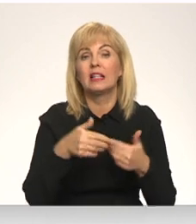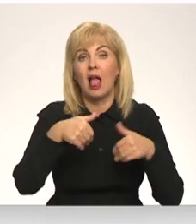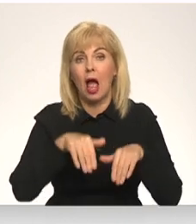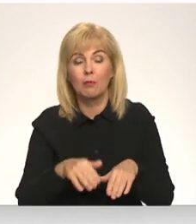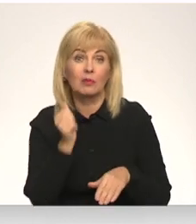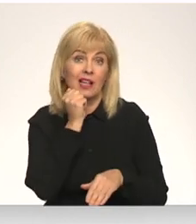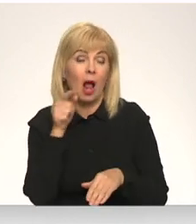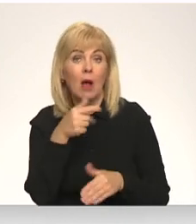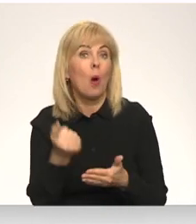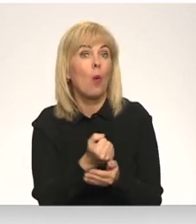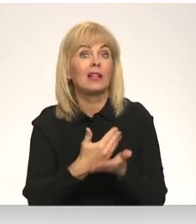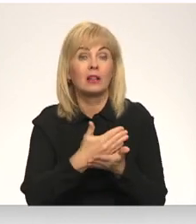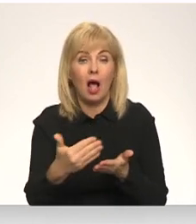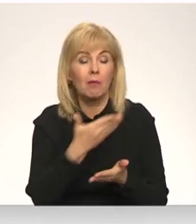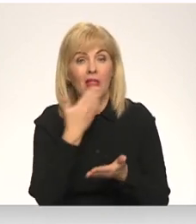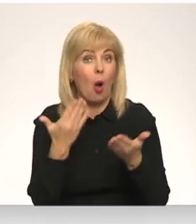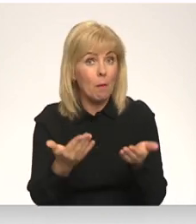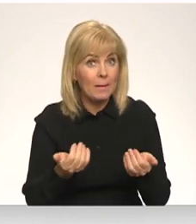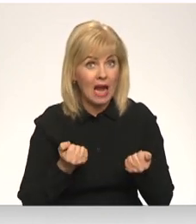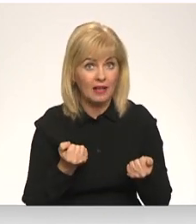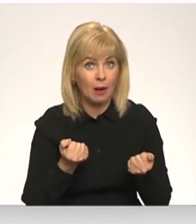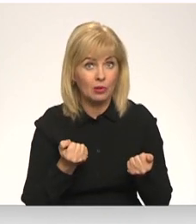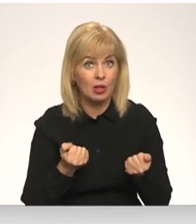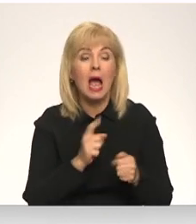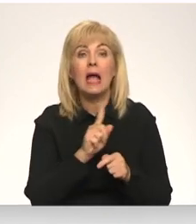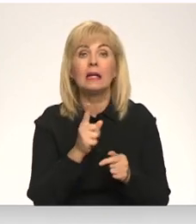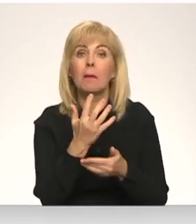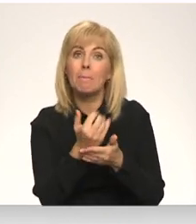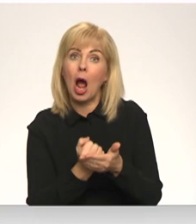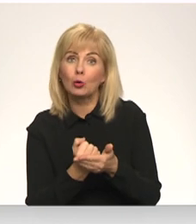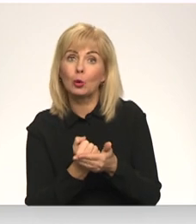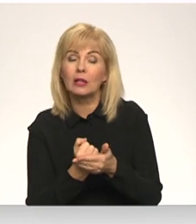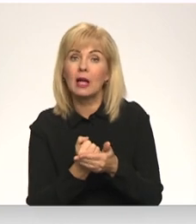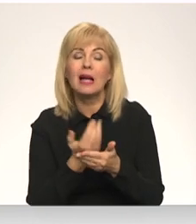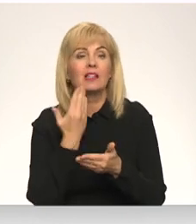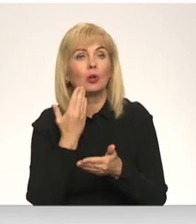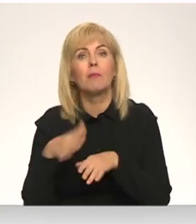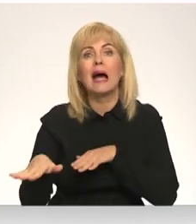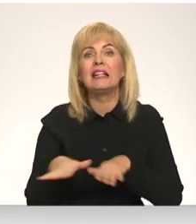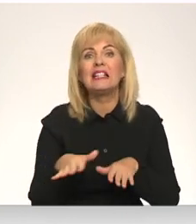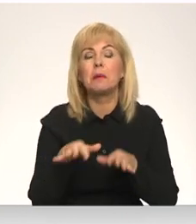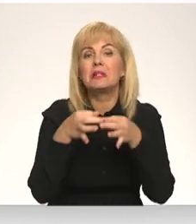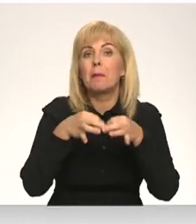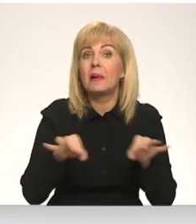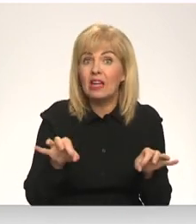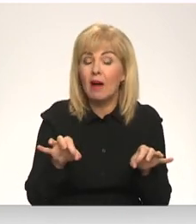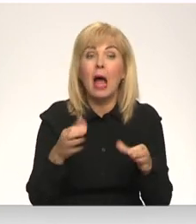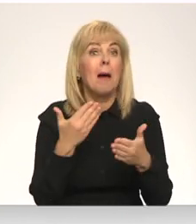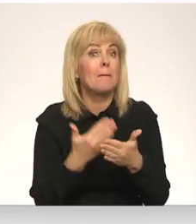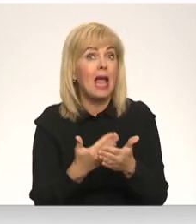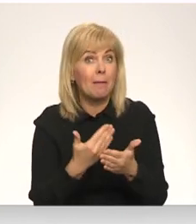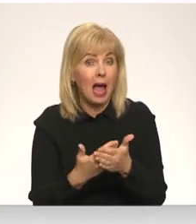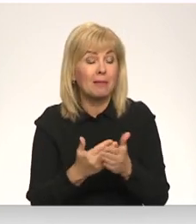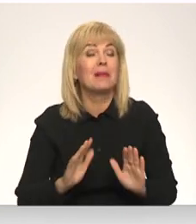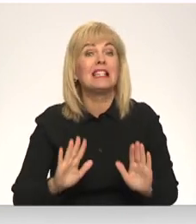Kremlī, ko darīt tālāk, nav pieņemts, bet tiek paturēta rīcības brīvība. Pat, ja mums